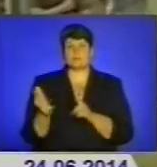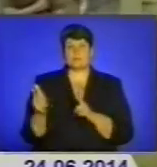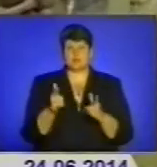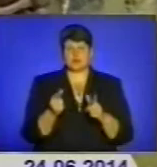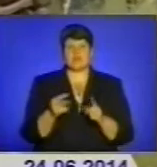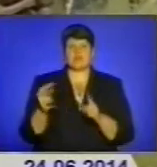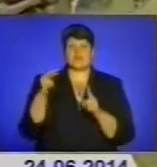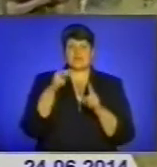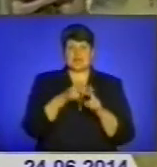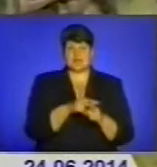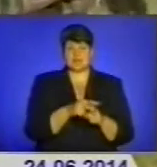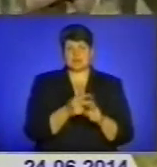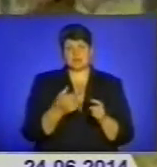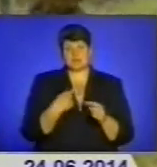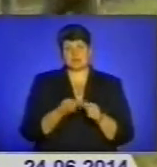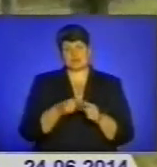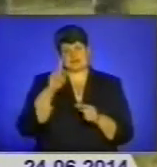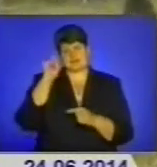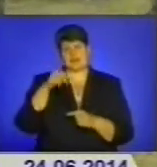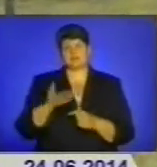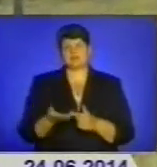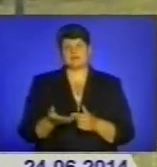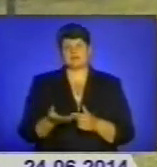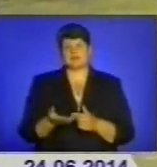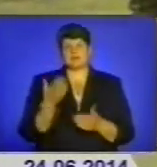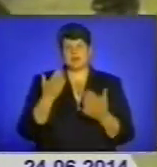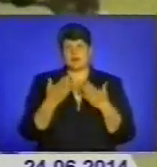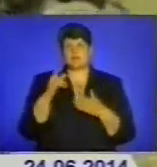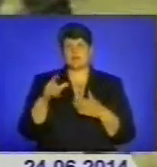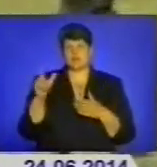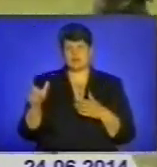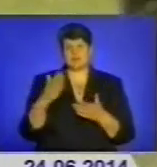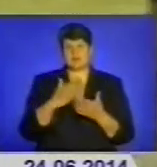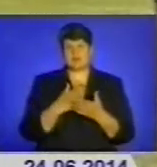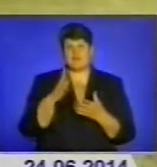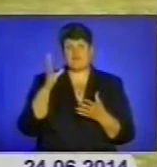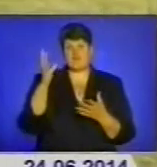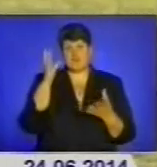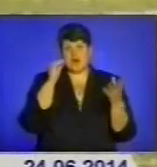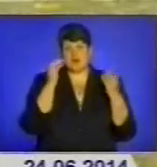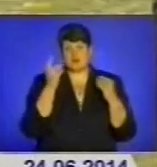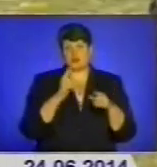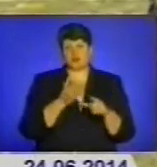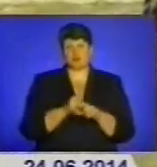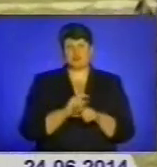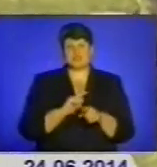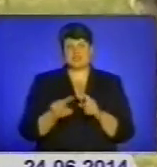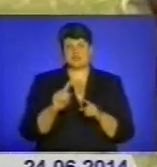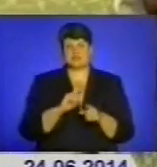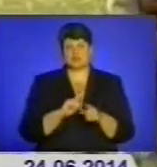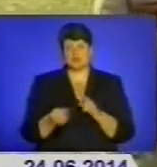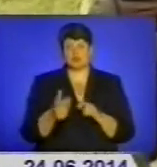навантаження, ми про це знаємо. Але в людей створюється враження, що їх дуже швидко і дуже